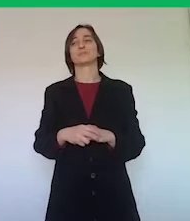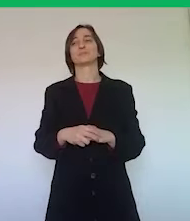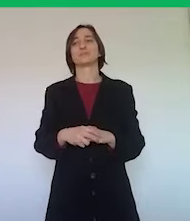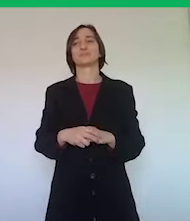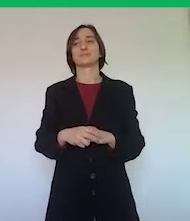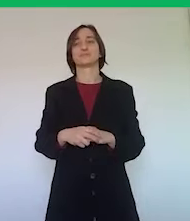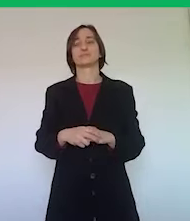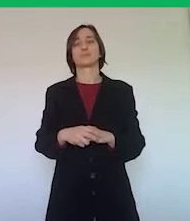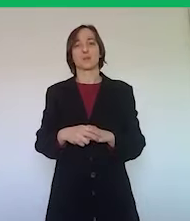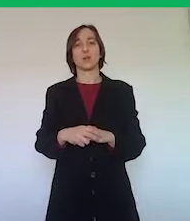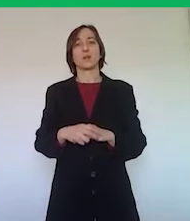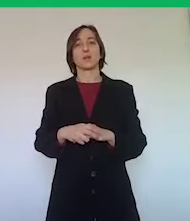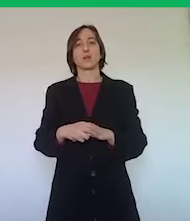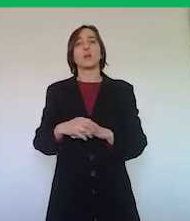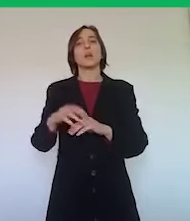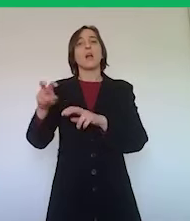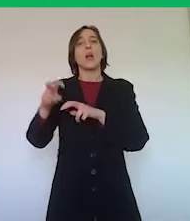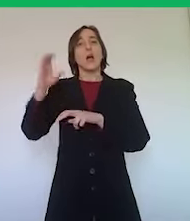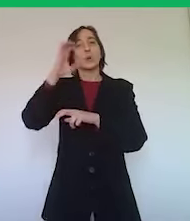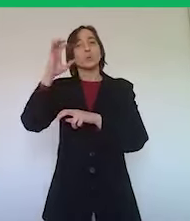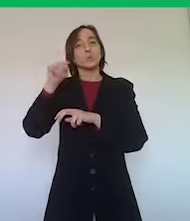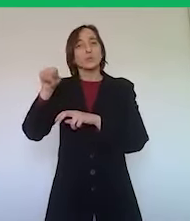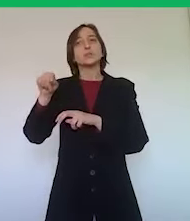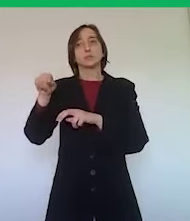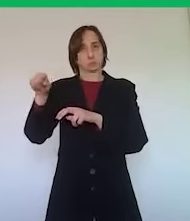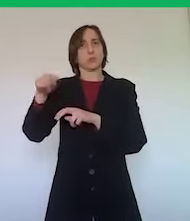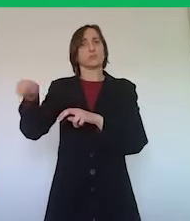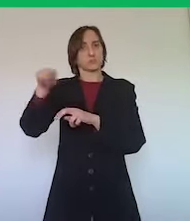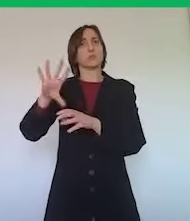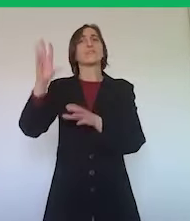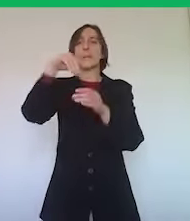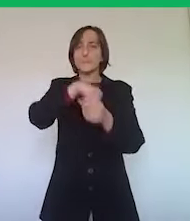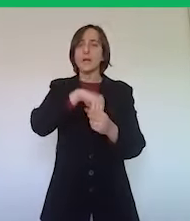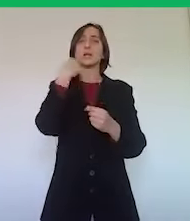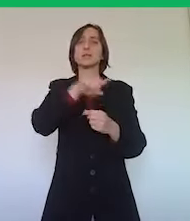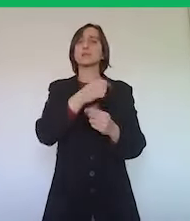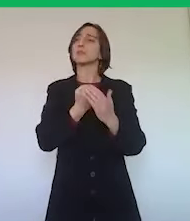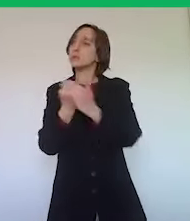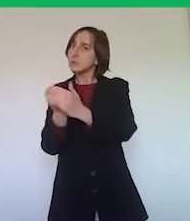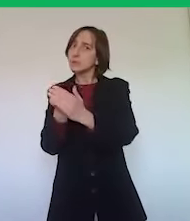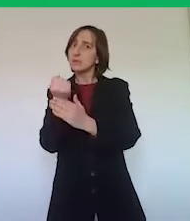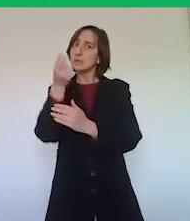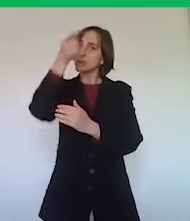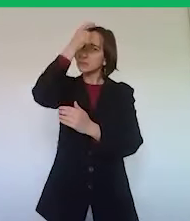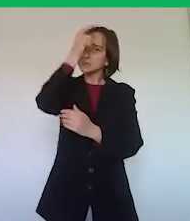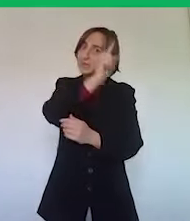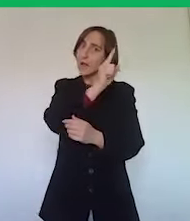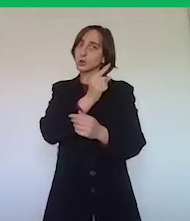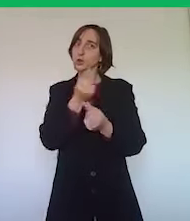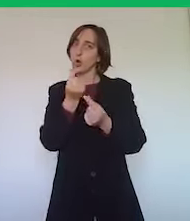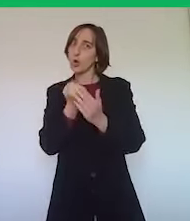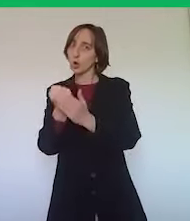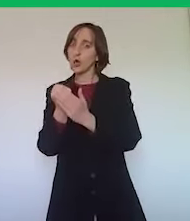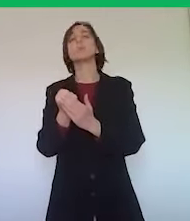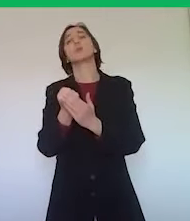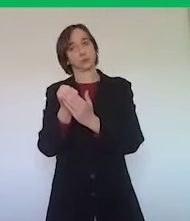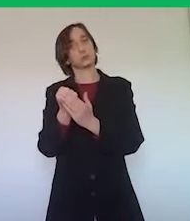rientrano sulla possibilità di avere sostegni ed aiuti economici da parte della regione e dallo Stato, gli agriturismi rientrano a pieno